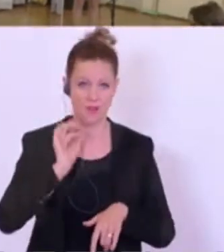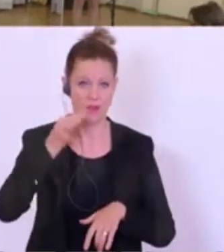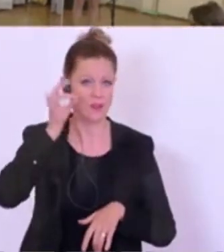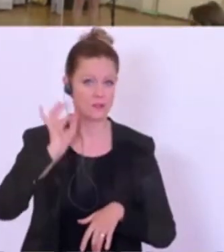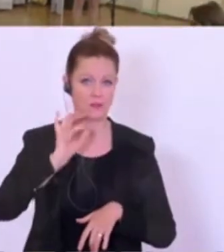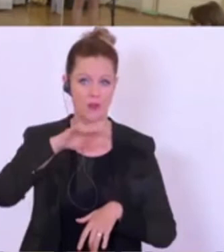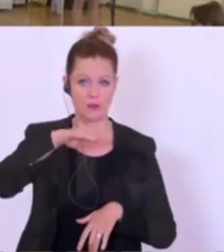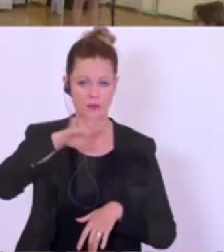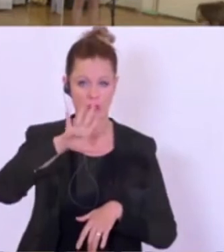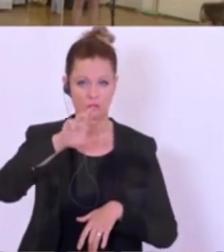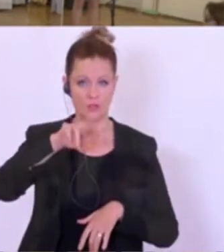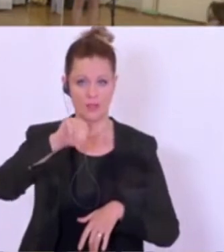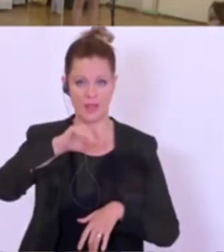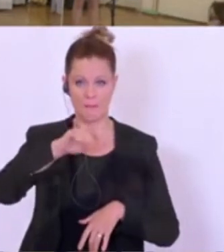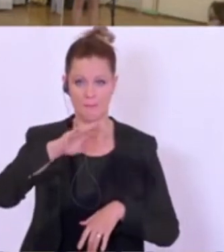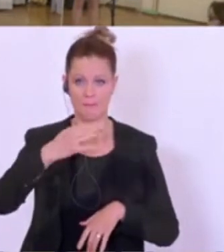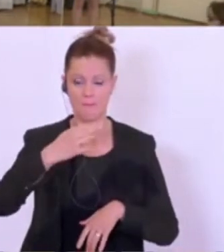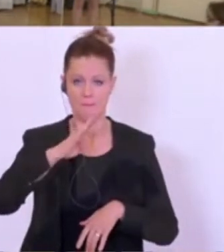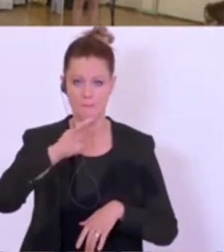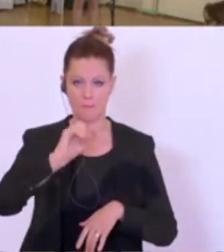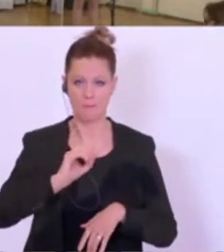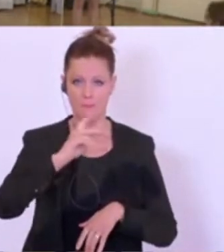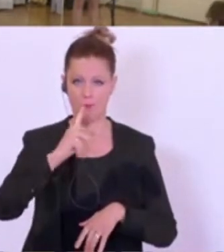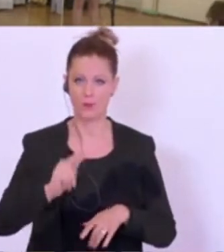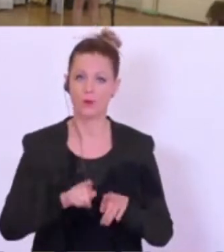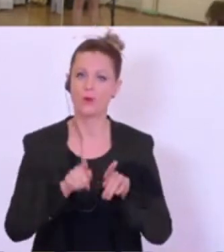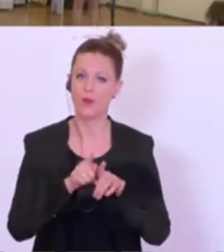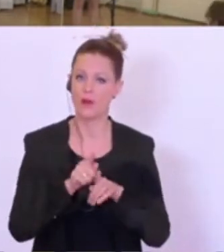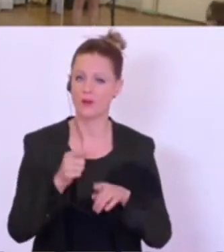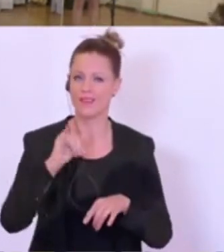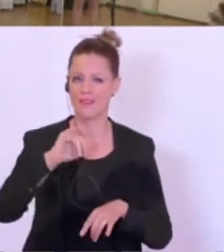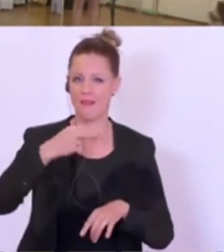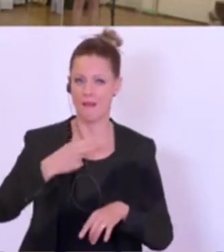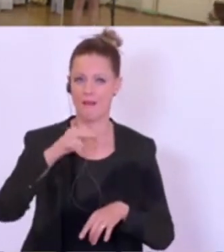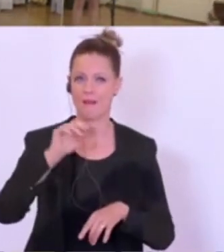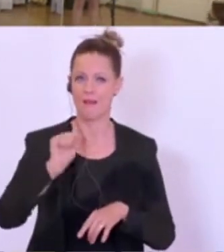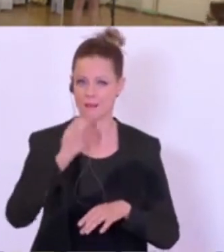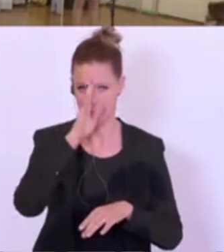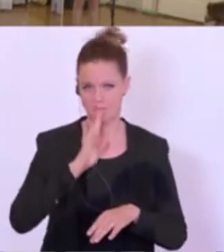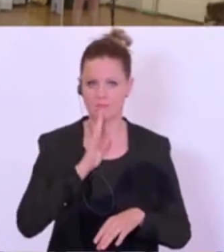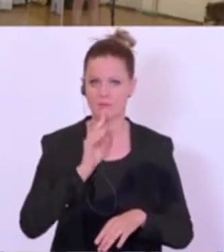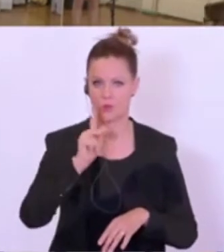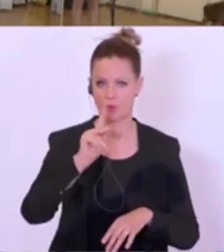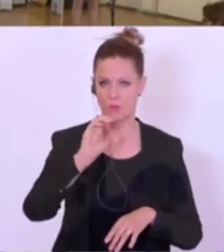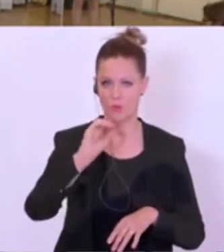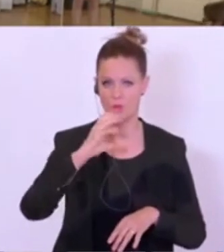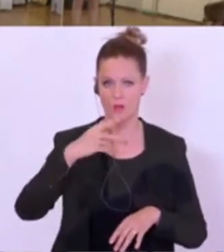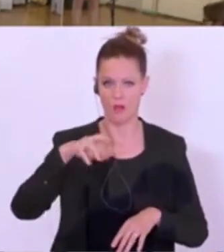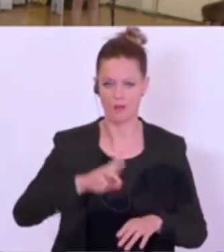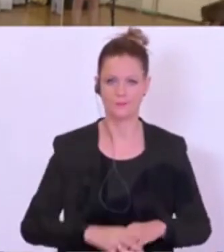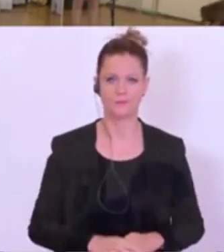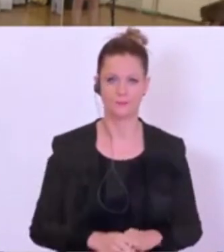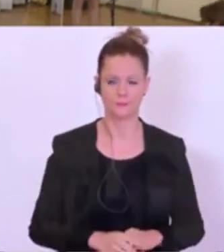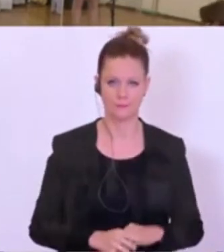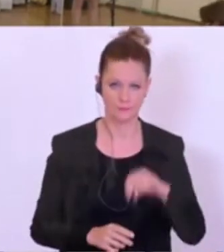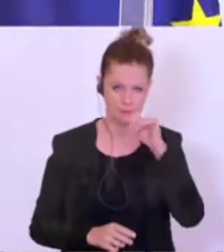Schramböck und IHS-Direktor und Professor der Universität Wien, Martin Kaucher. Frau Bundesministerin, bitte. Sehr